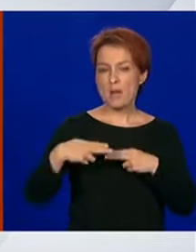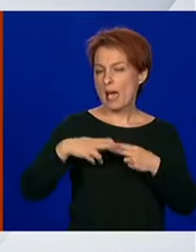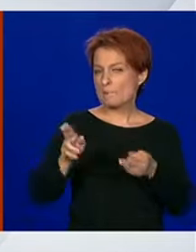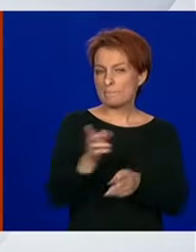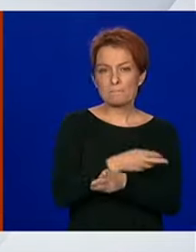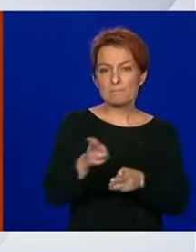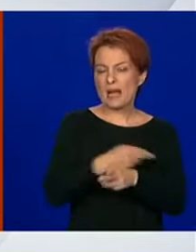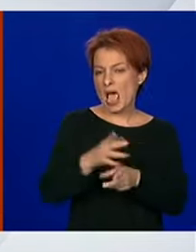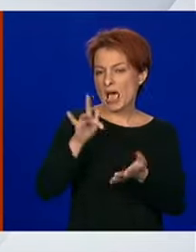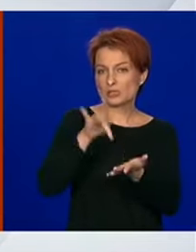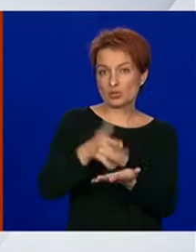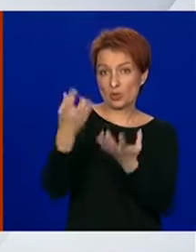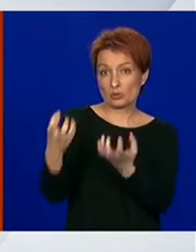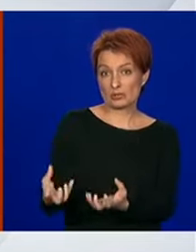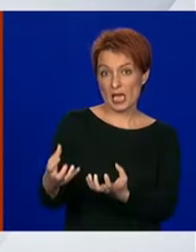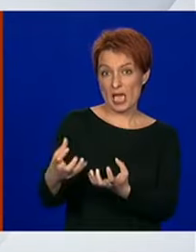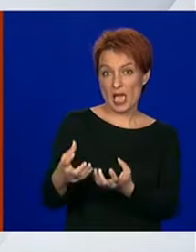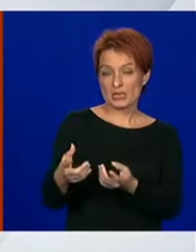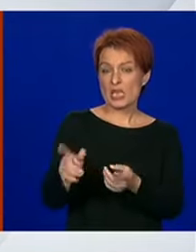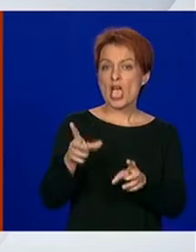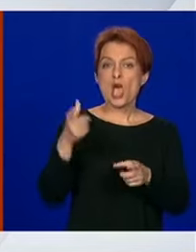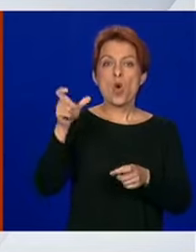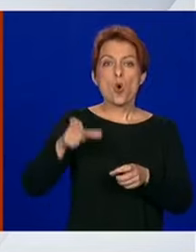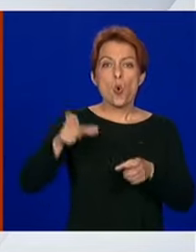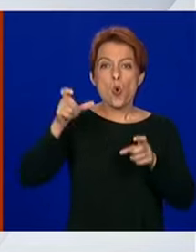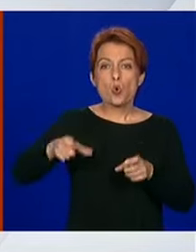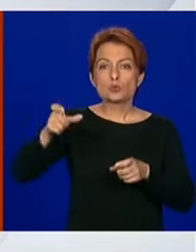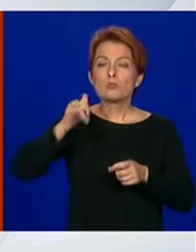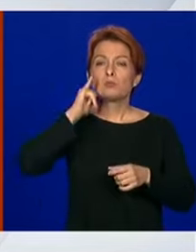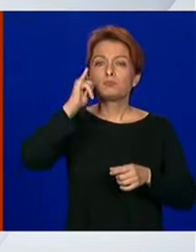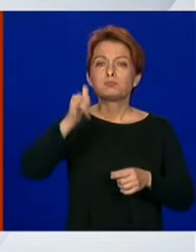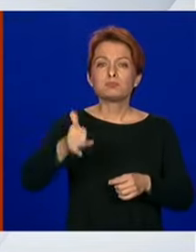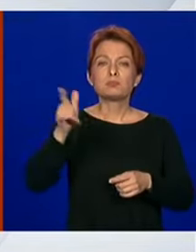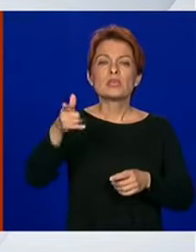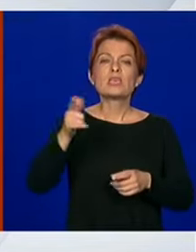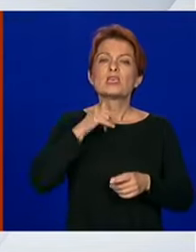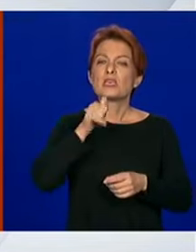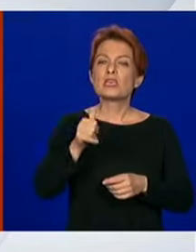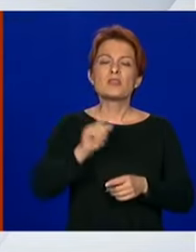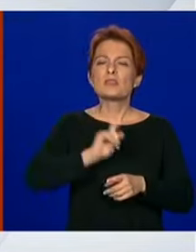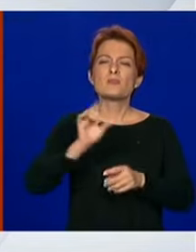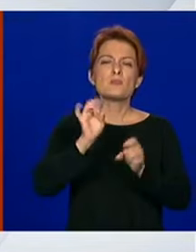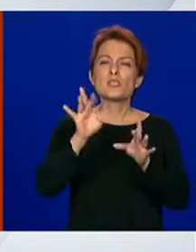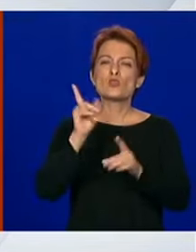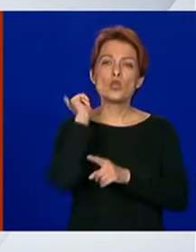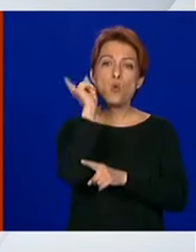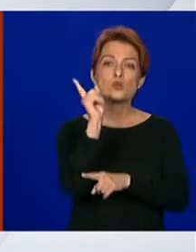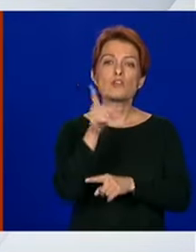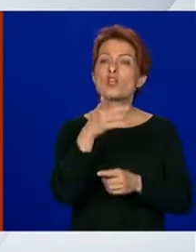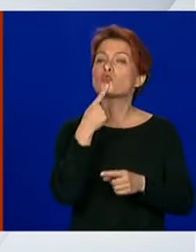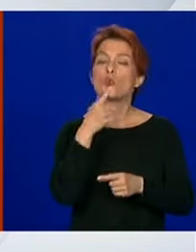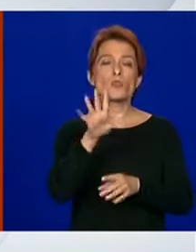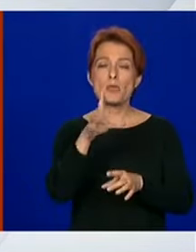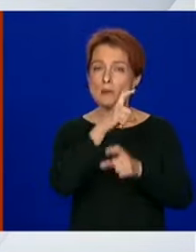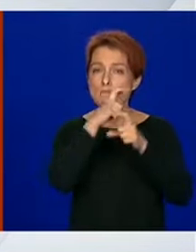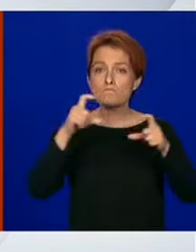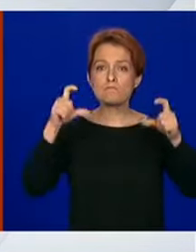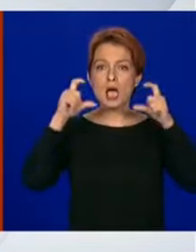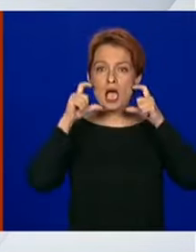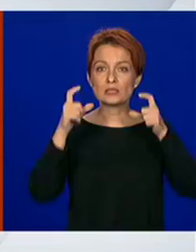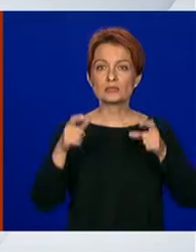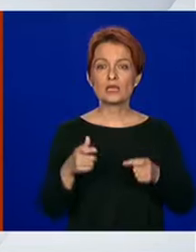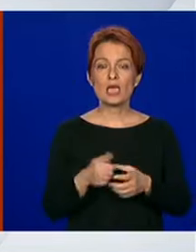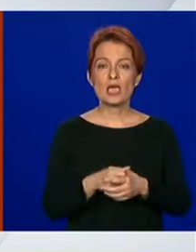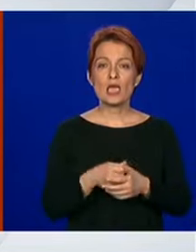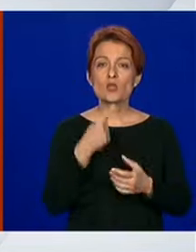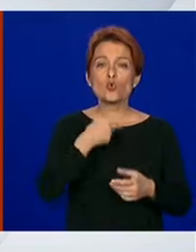mjesta. Isto tako osoblje nije upozoravalo one putnike koji nisu imali maske. Znamo da je odgovornost na pojedincu, no postavlja se